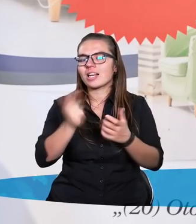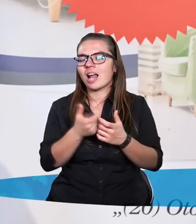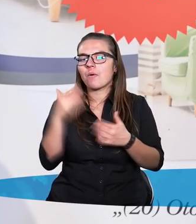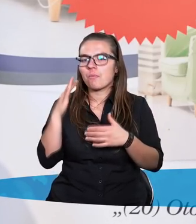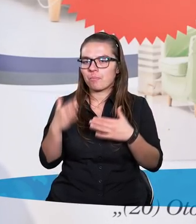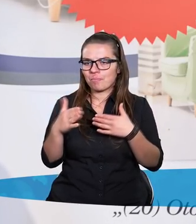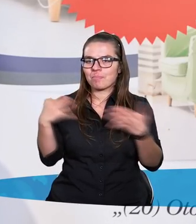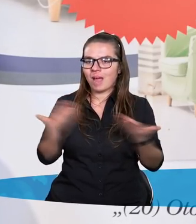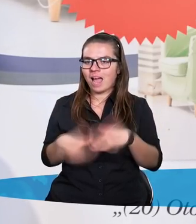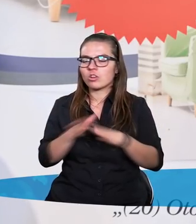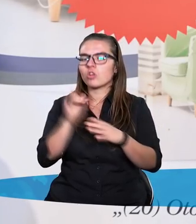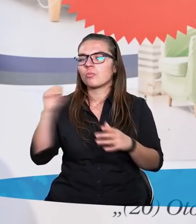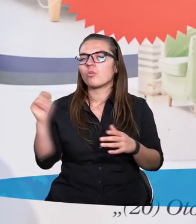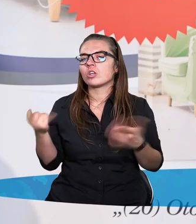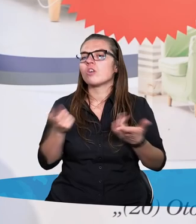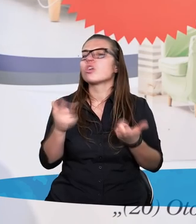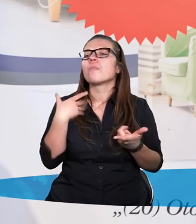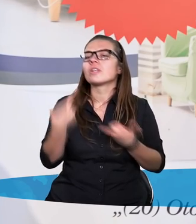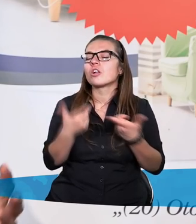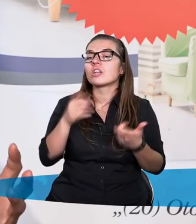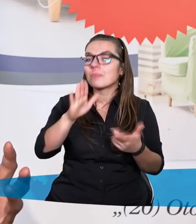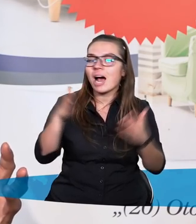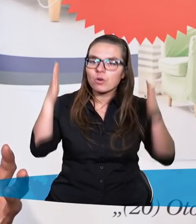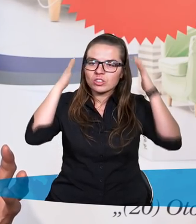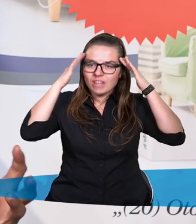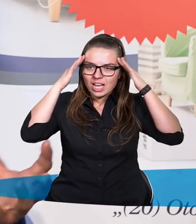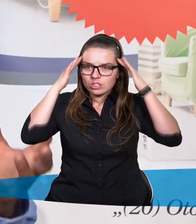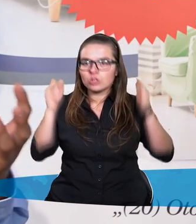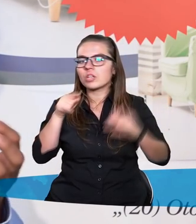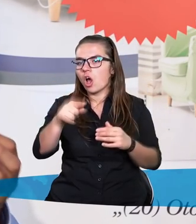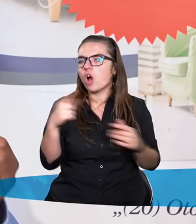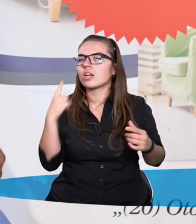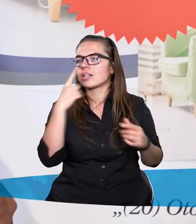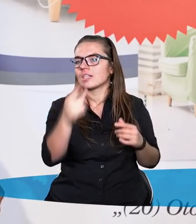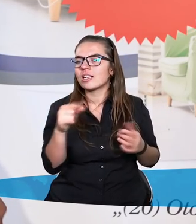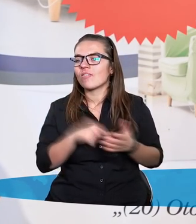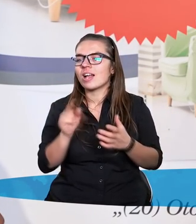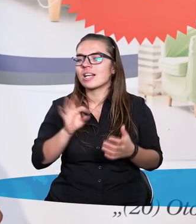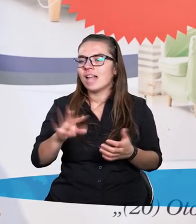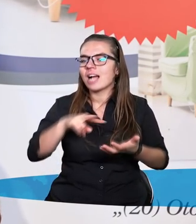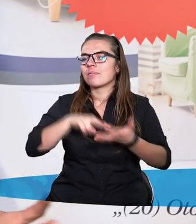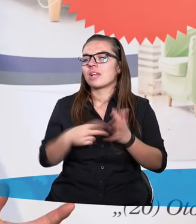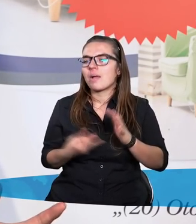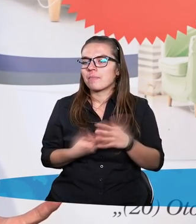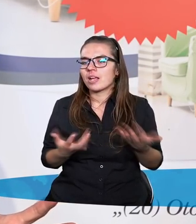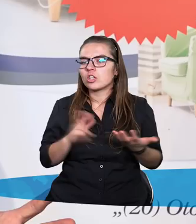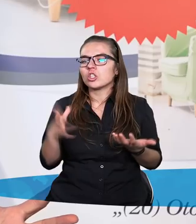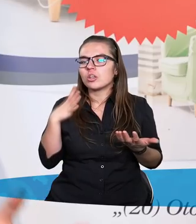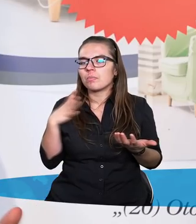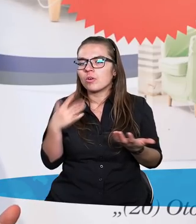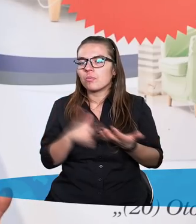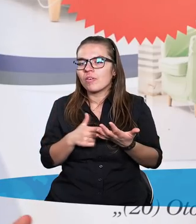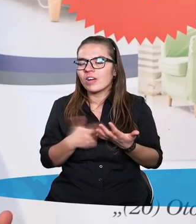pójdzie bawić się dalej. Co byś robił, gdybyś miał świadomość, że on idzie z takim właśnie zamiarem? Czy byłbyś